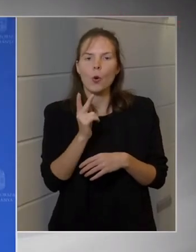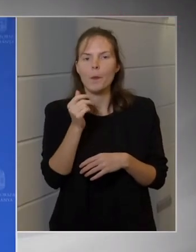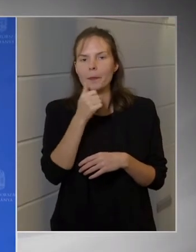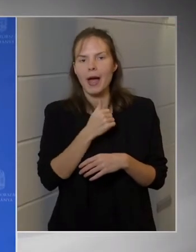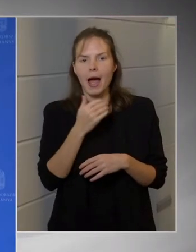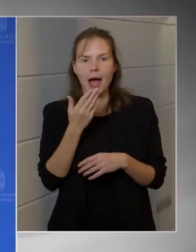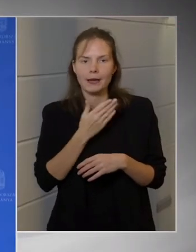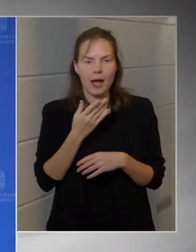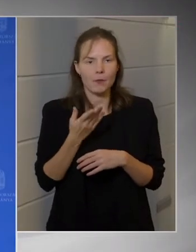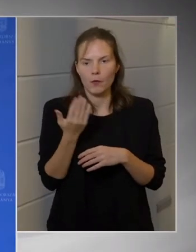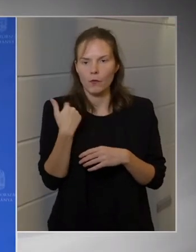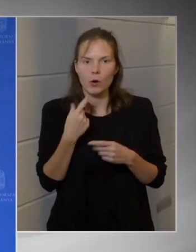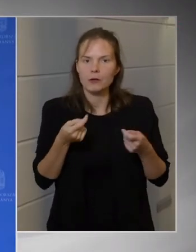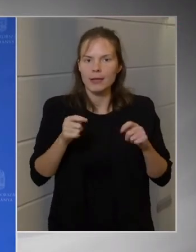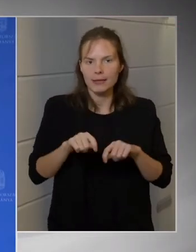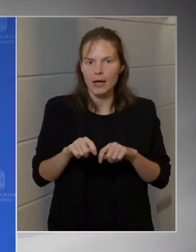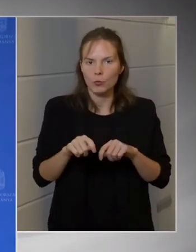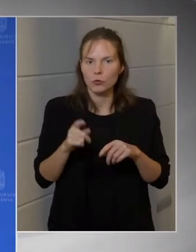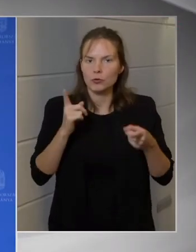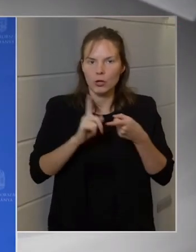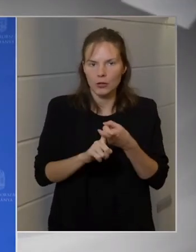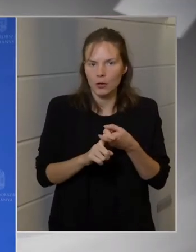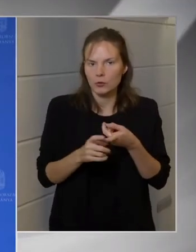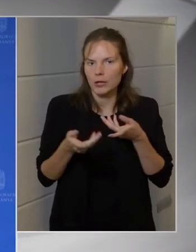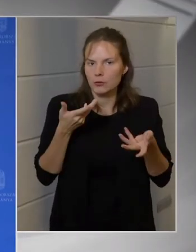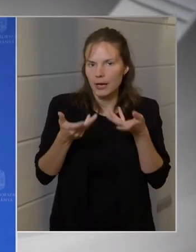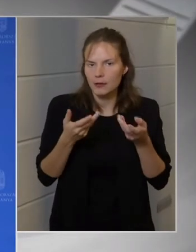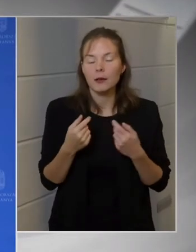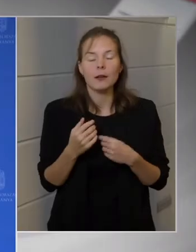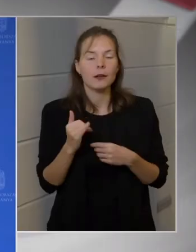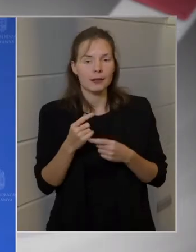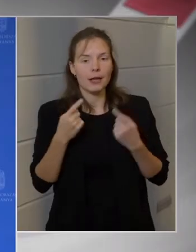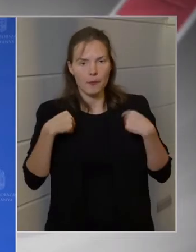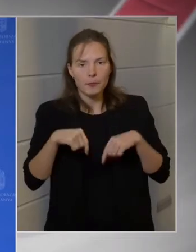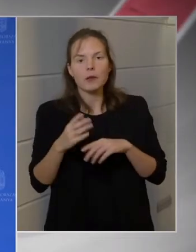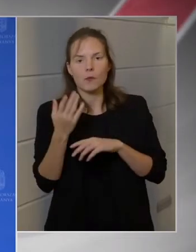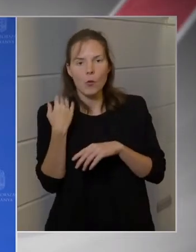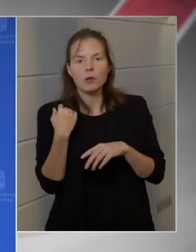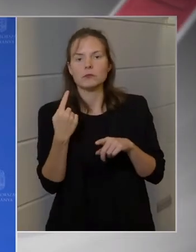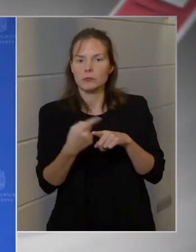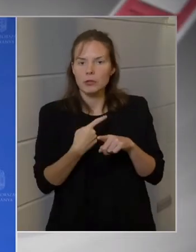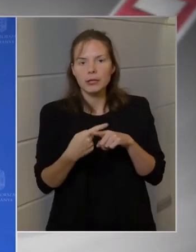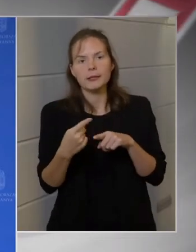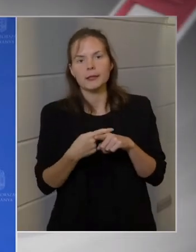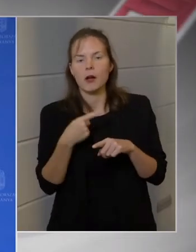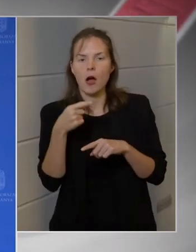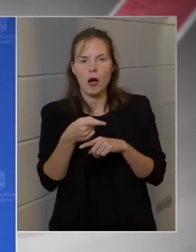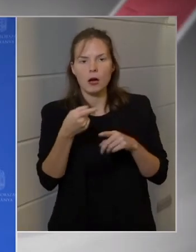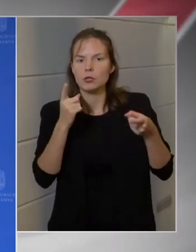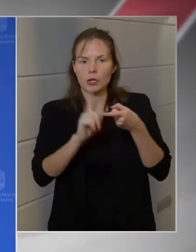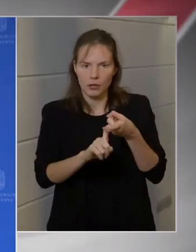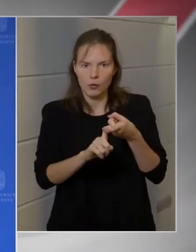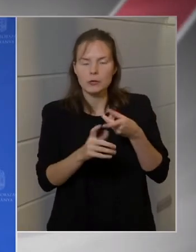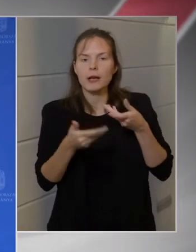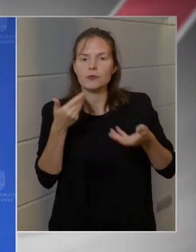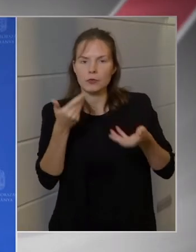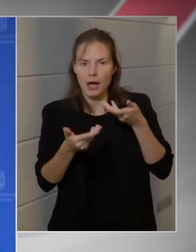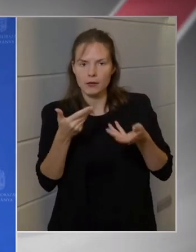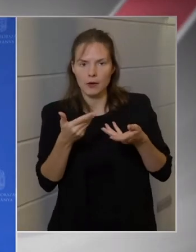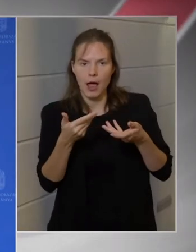csatlakozási tárgyalások. Igen, mi akkor kritikával is éltünk a csatlakozási tárgyalásokat lezáró